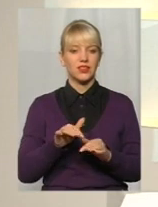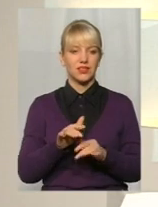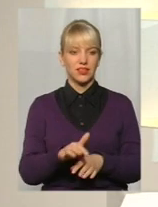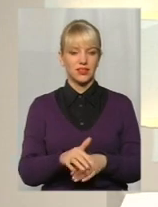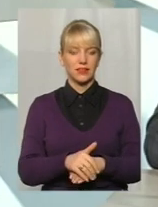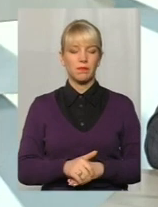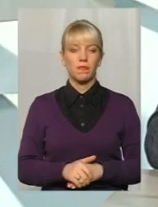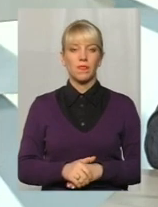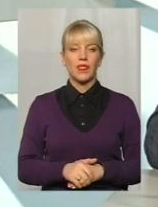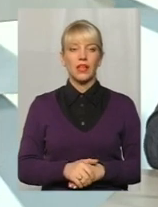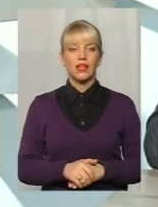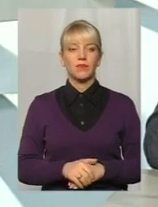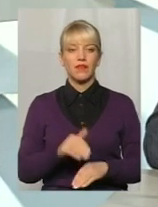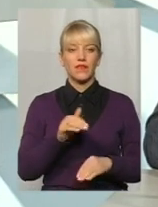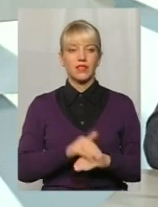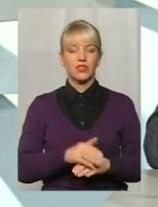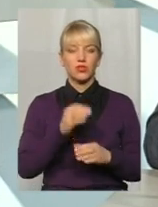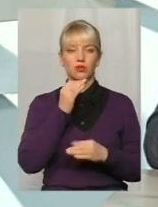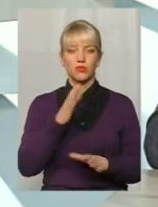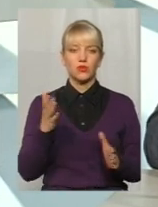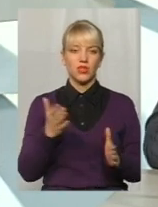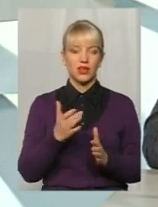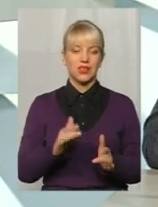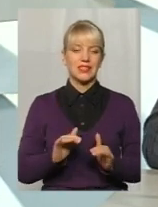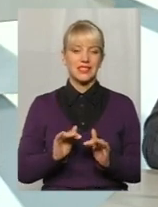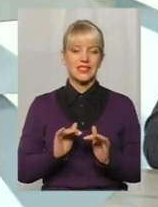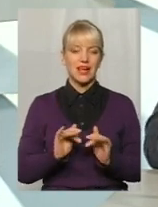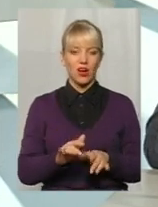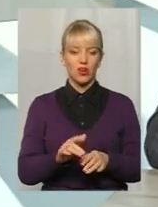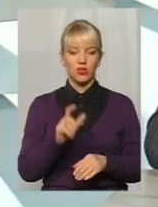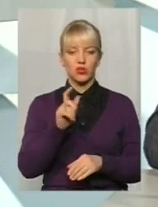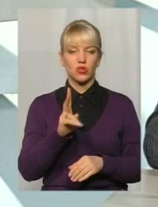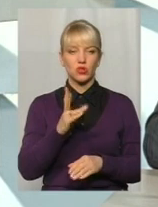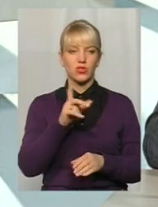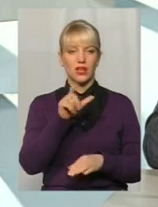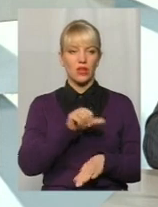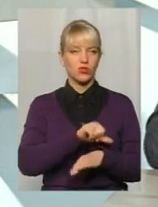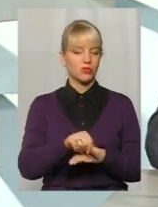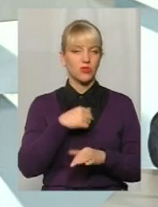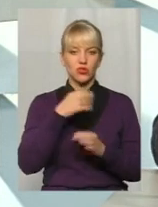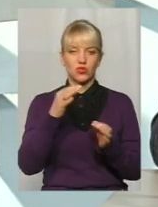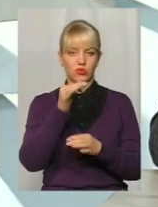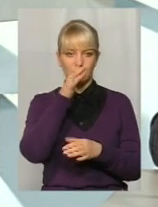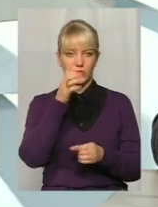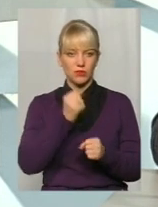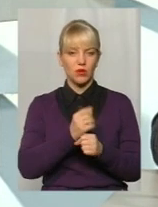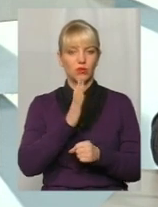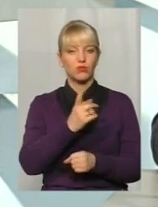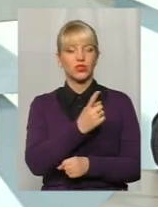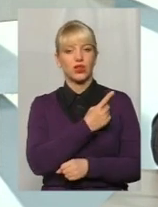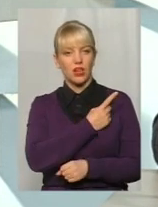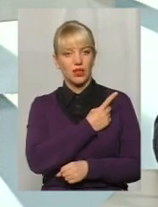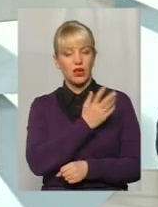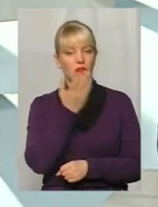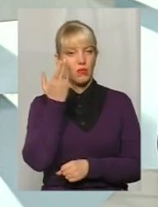служба? Ну, фактично, будь-яких заходів до особи, яка знаходиться за кордоном, ми вжити не можемо. Ми будемо чекати, поки вона